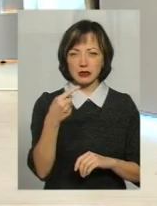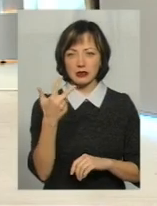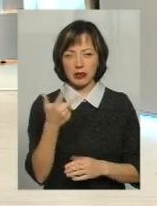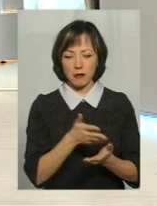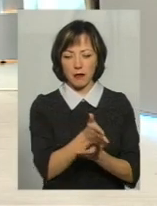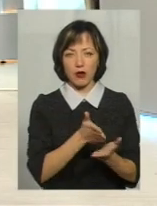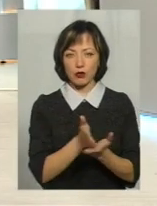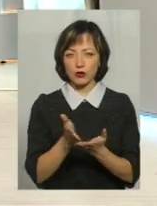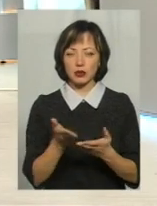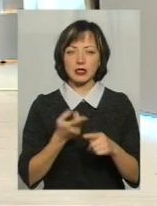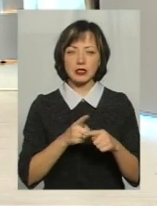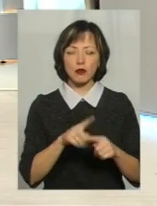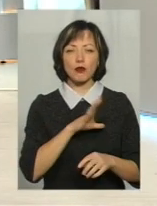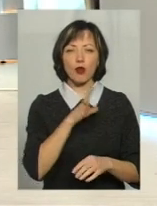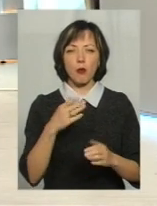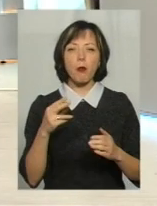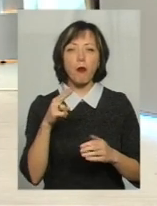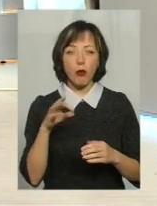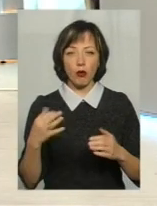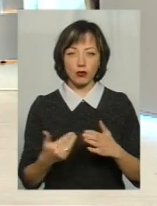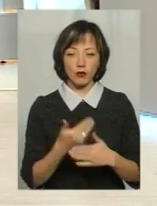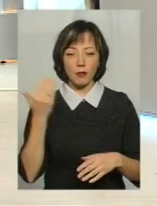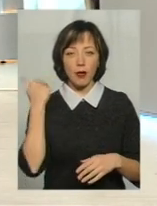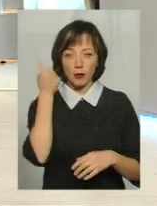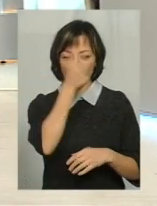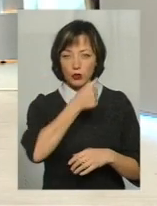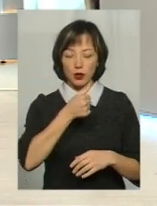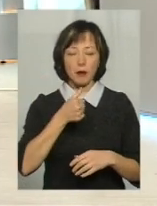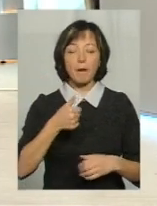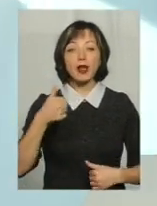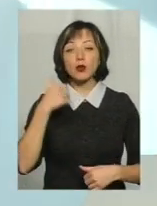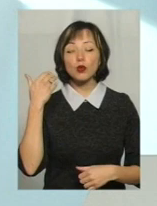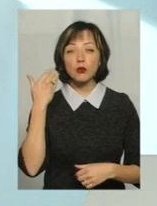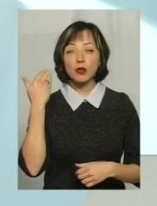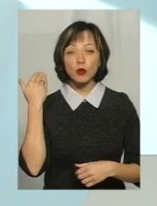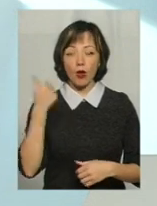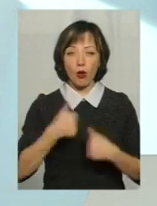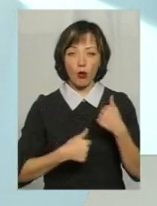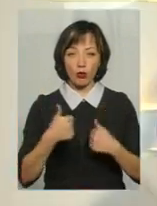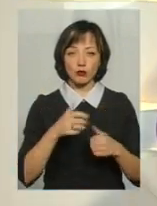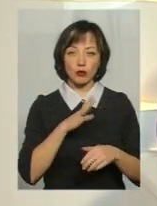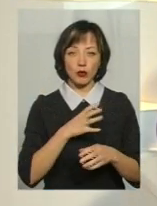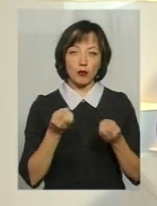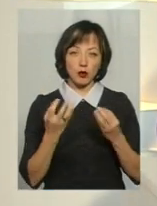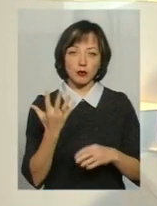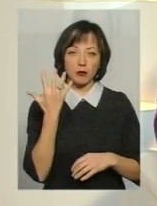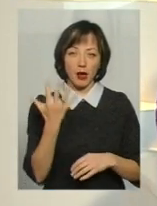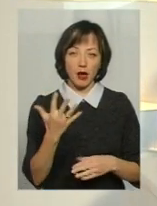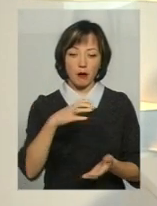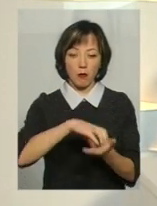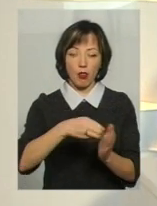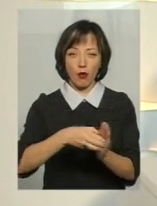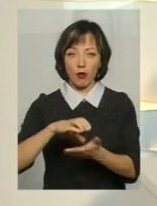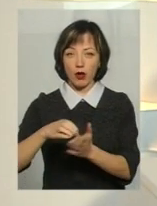вже було по-новому, якщо згадувати минулий конкурс, який 5 років назад відбувався. Тоді просто було 5 в нас блоків,